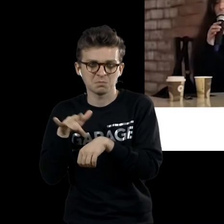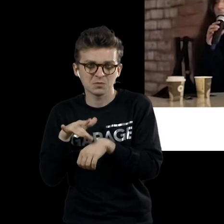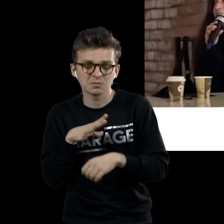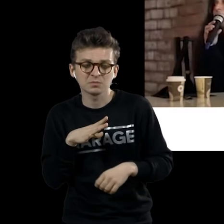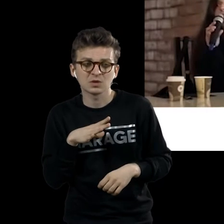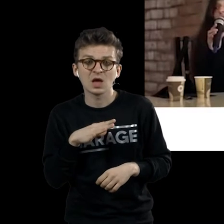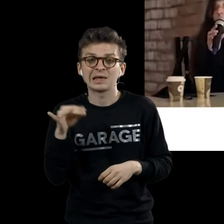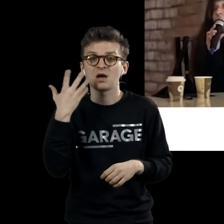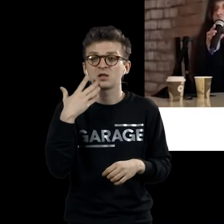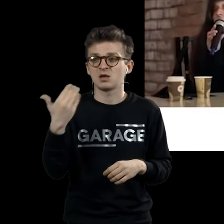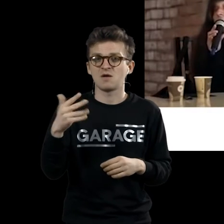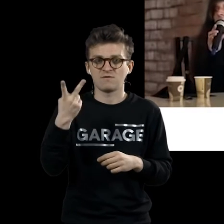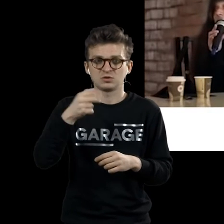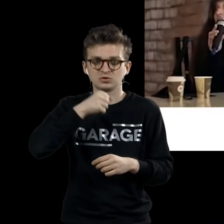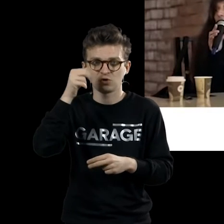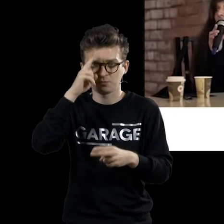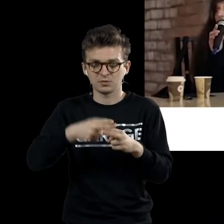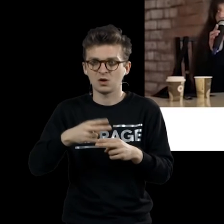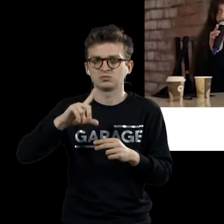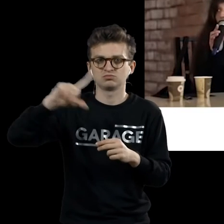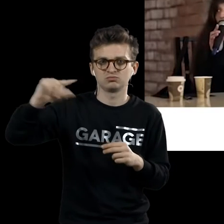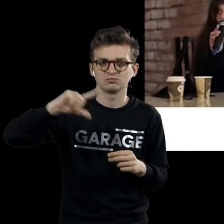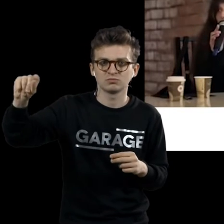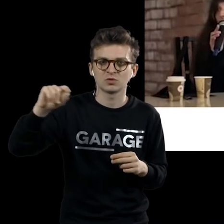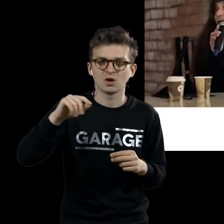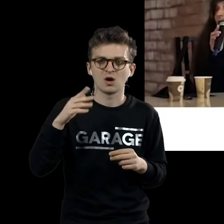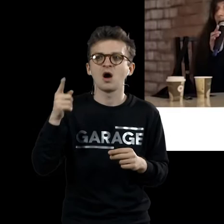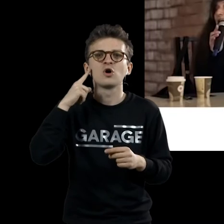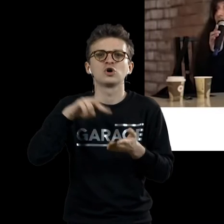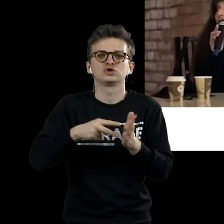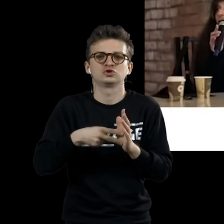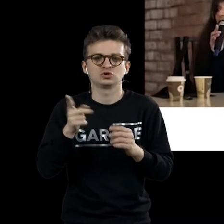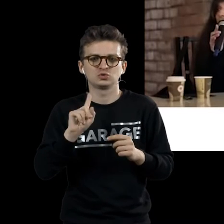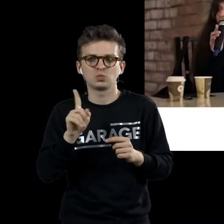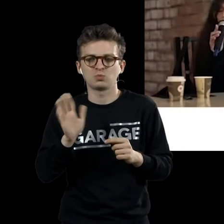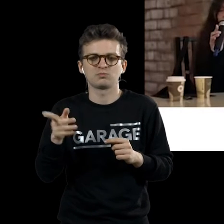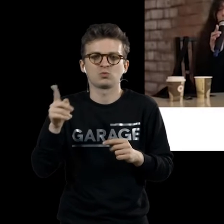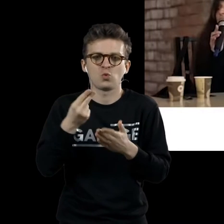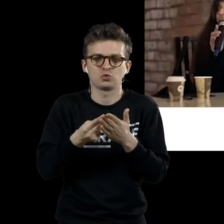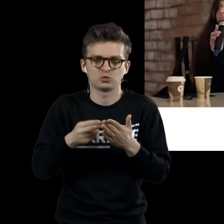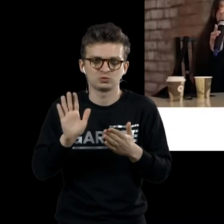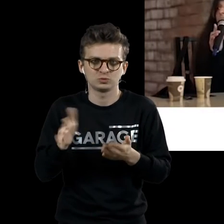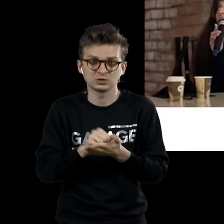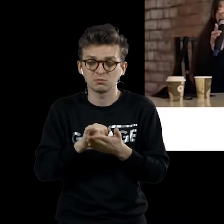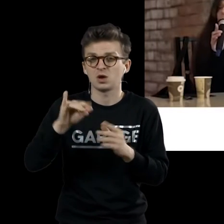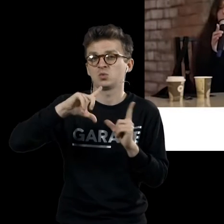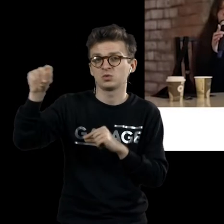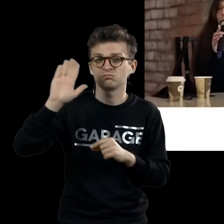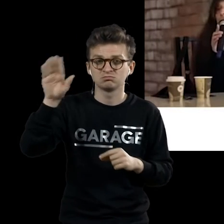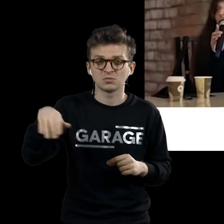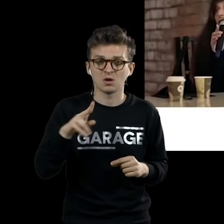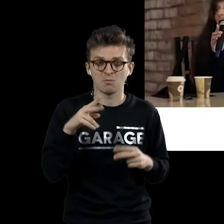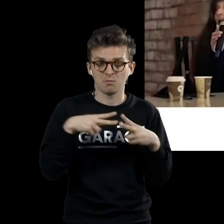когда его старшие братья один за другим решили, что они станут художниками и уехали учиться искусству в Париж,